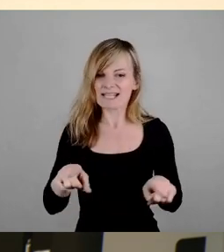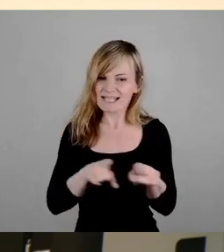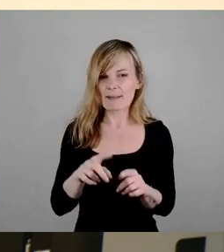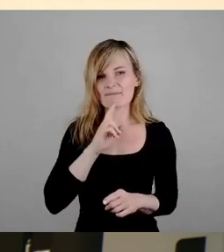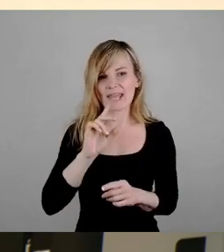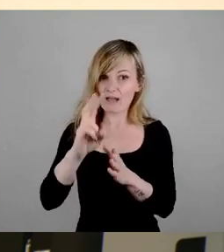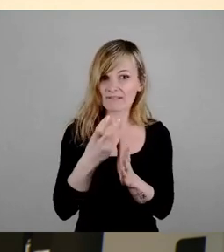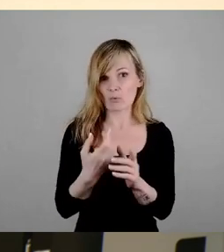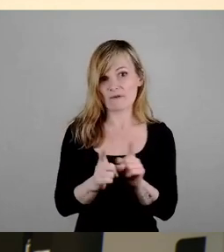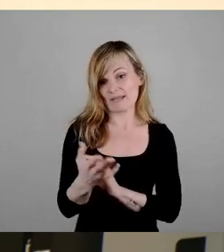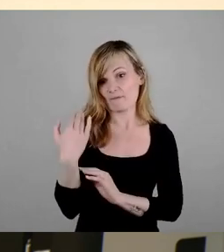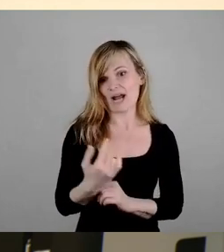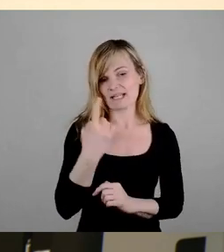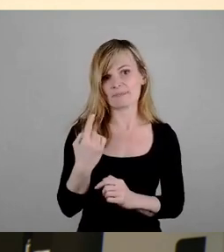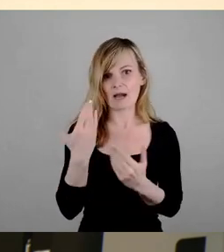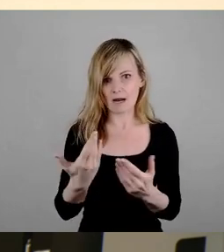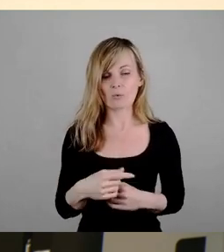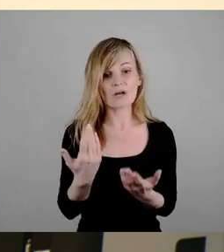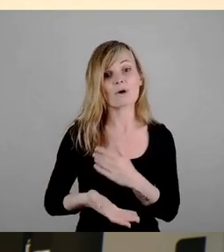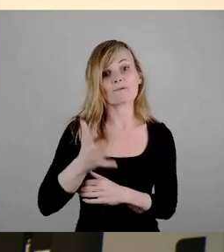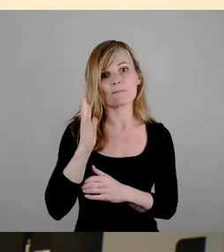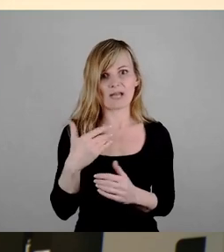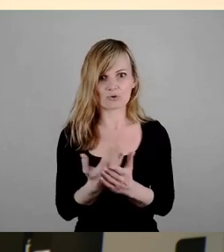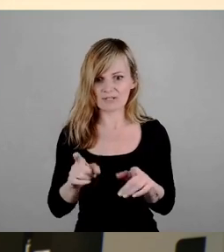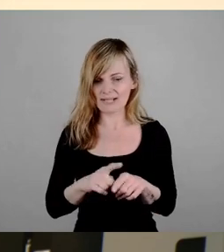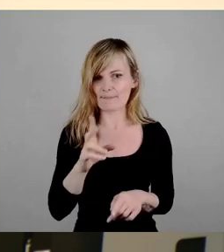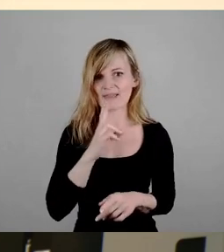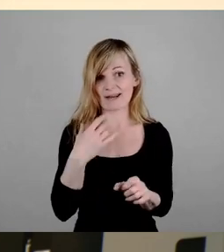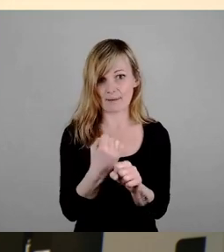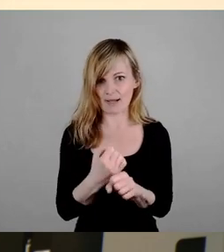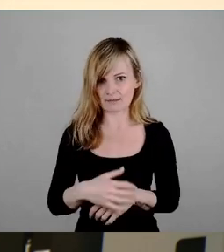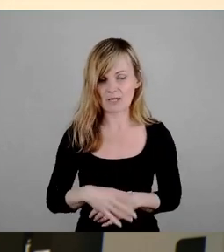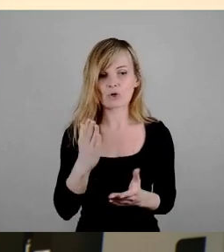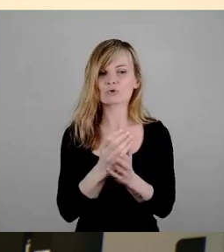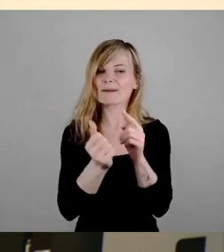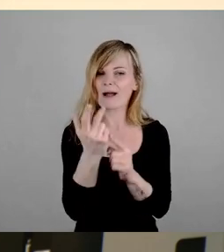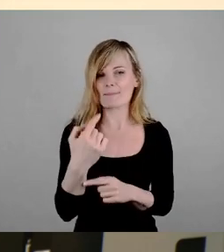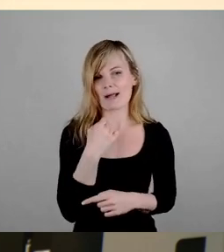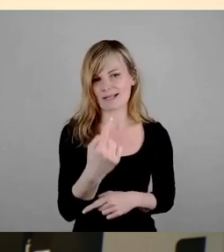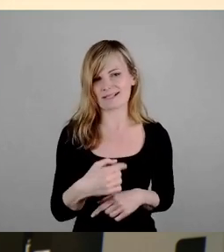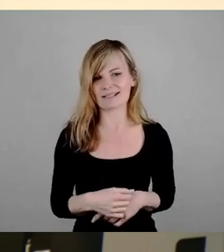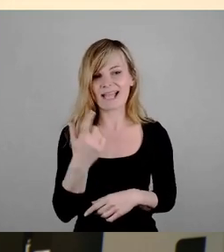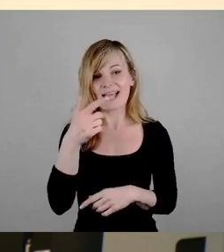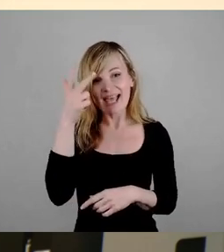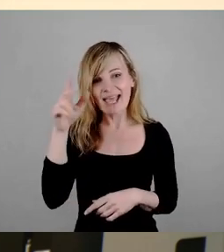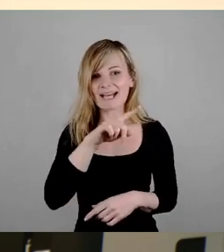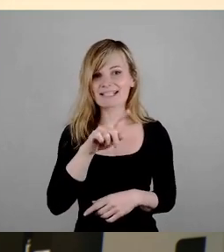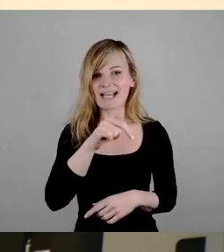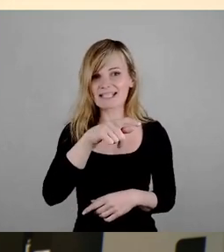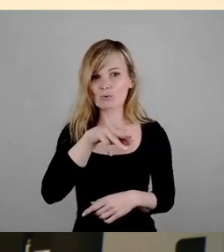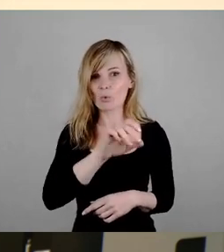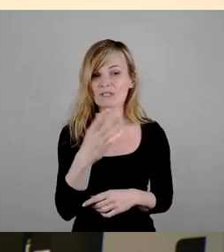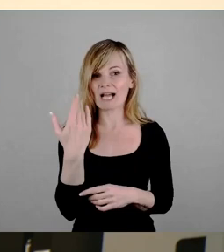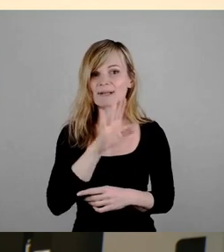machen, den sie schon vor fünf Jahren gemacht haben, als, und ich habe es ja schon ein paar Mal gesagt, Herr Zastrow sein Meisterwerk hier abgeliefert hat